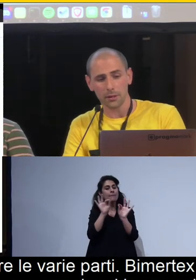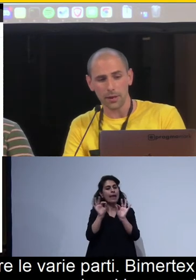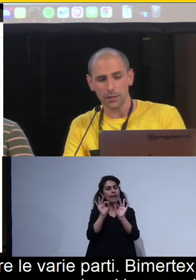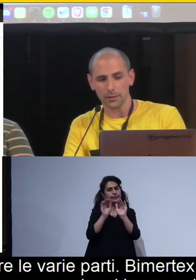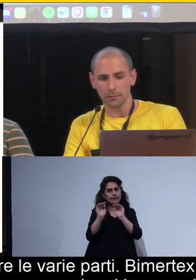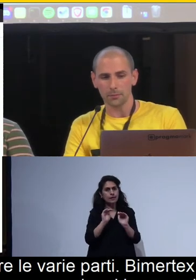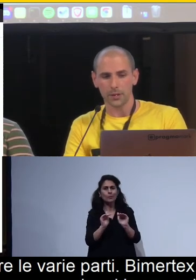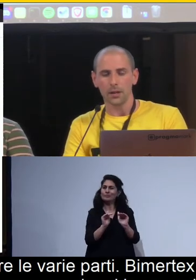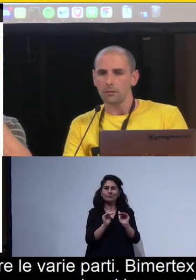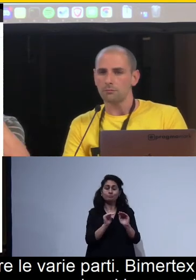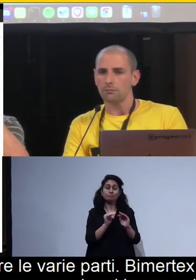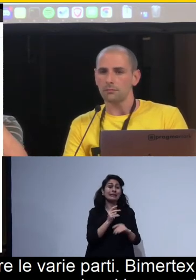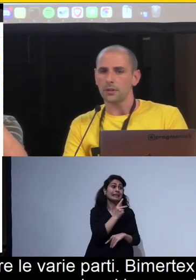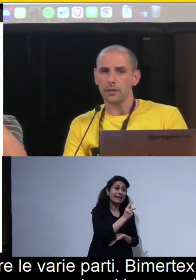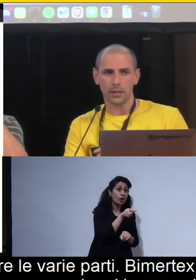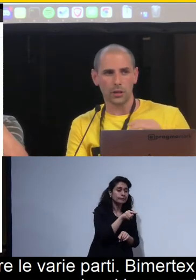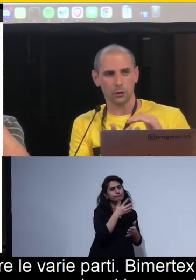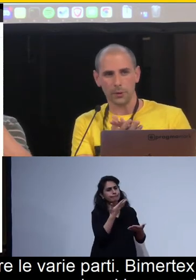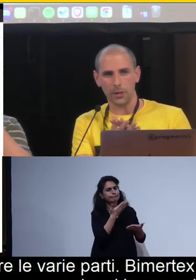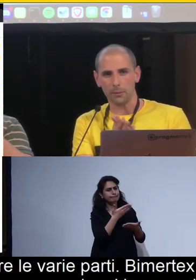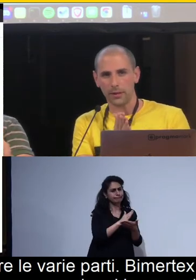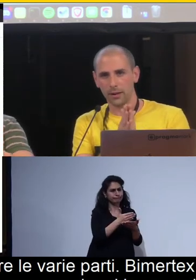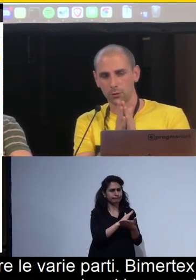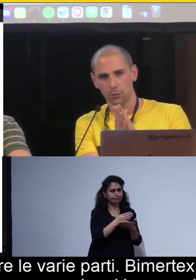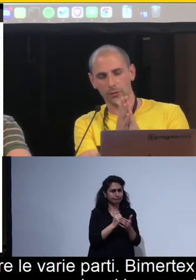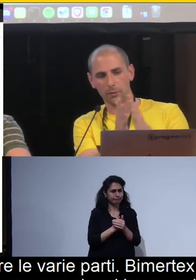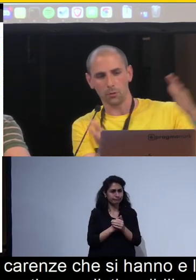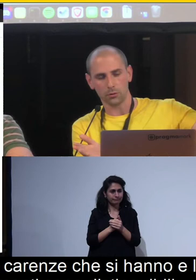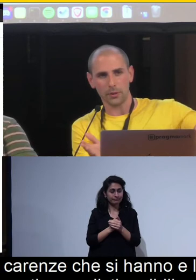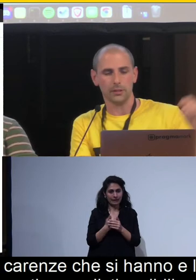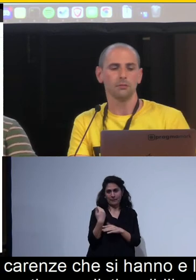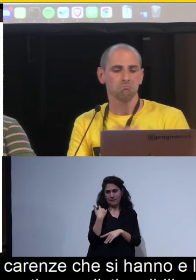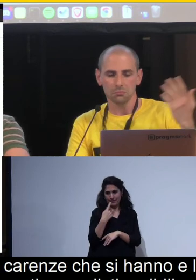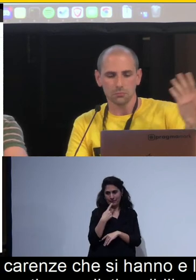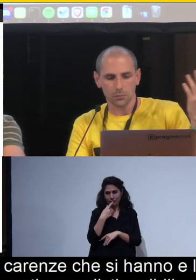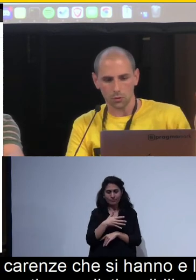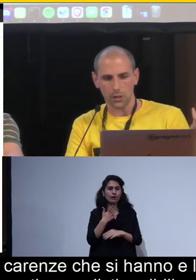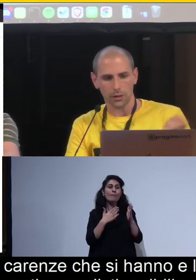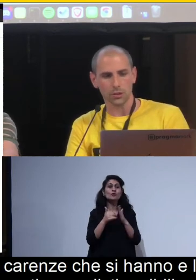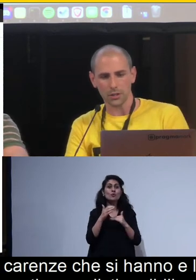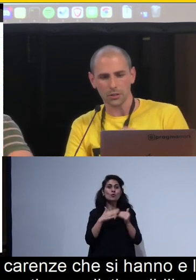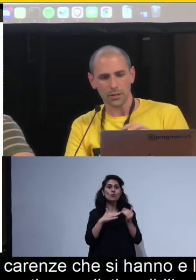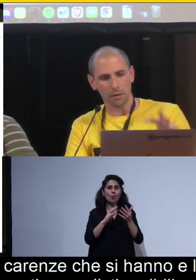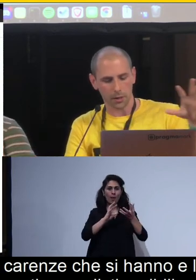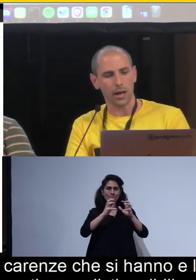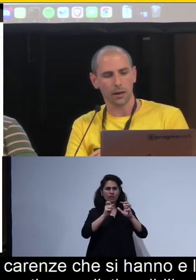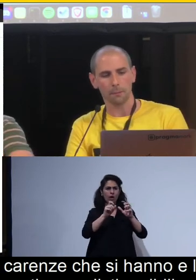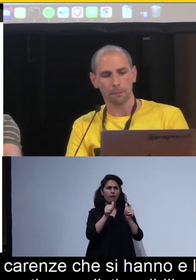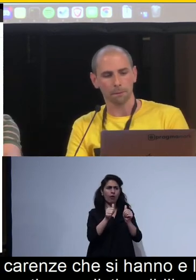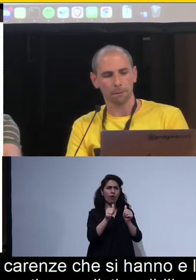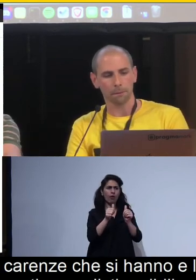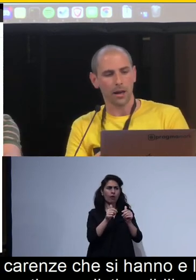Keynote, parzialmente. Essendo che vi ho detto prima che la struttura viene molto appiattita, non si riesce sempre